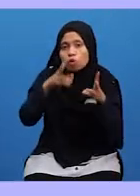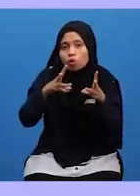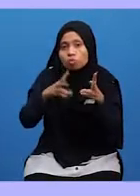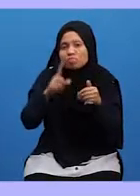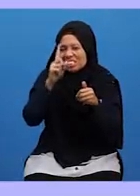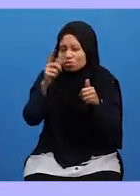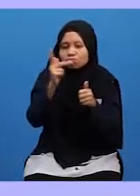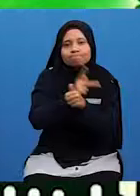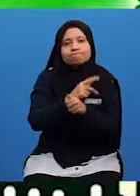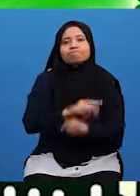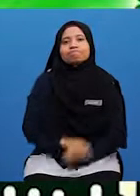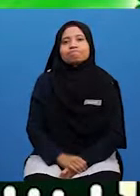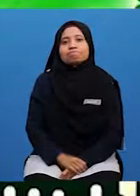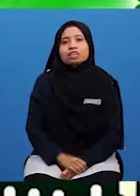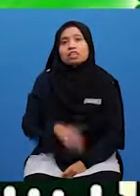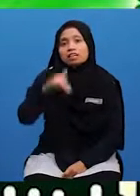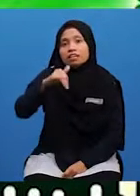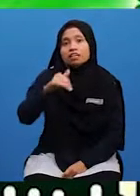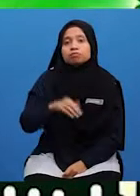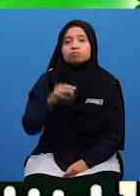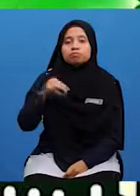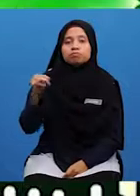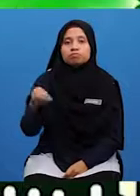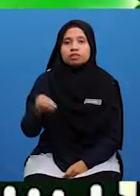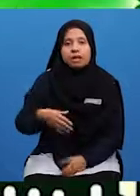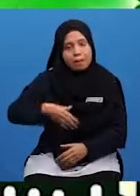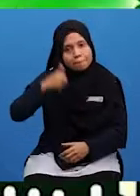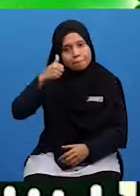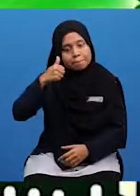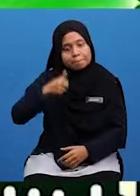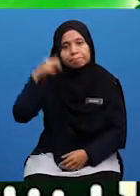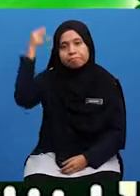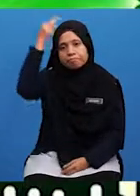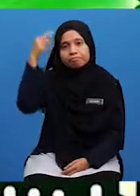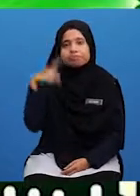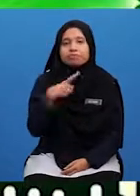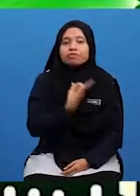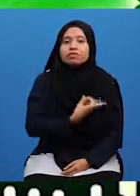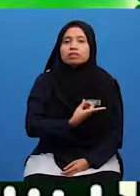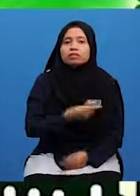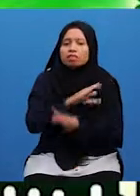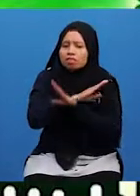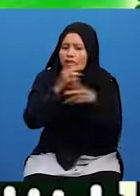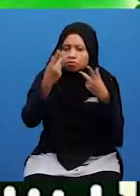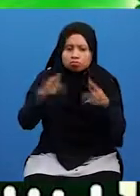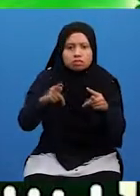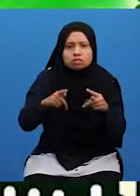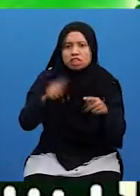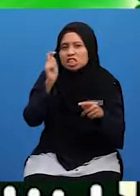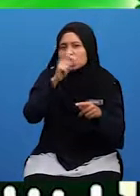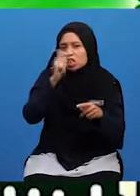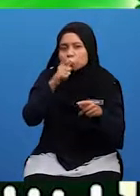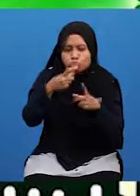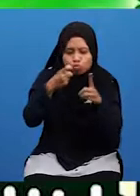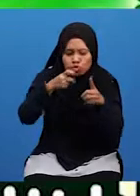sekalipun Ya murid-murid Hebat kan Nabi kita Tak pernah berbohong dari